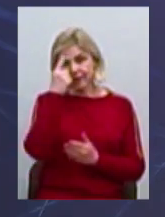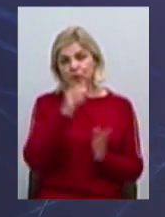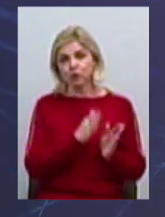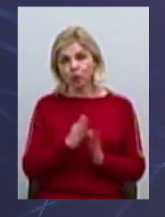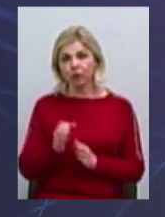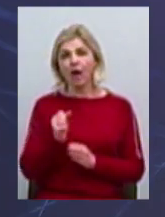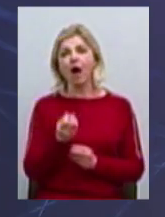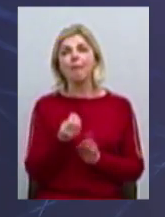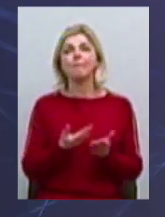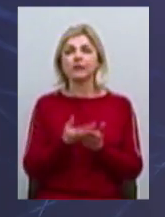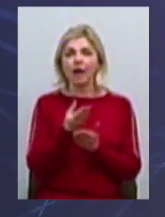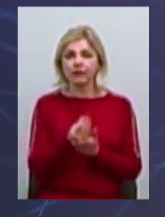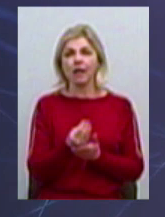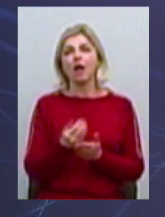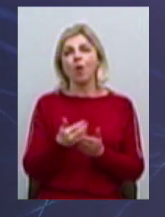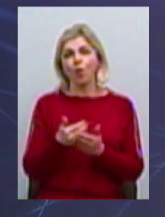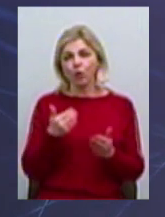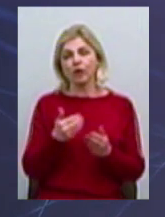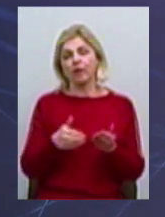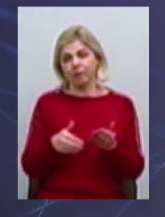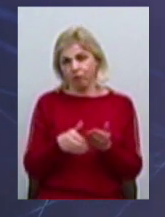фонд підтримки винаходів Мінекономрозвитку.